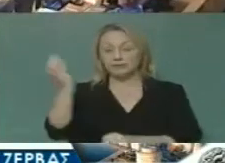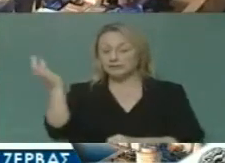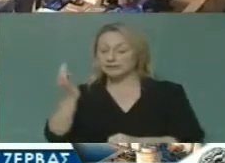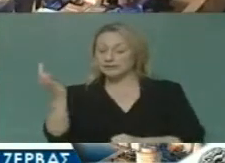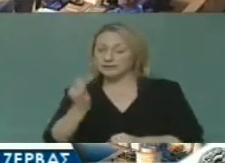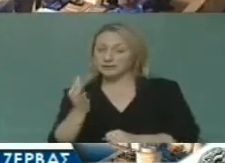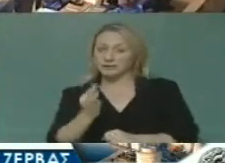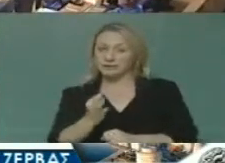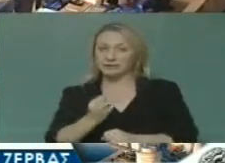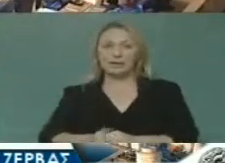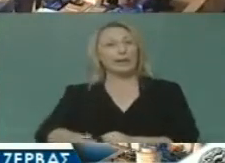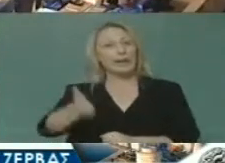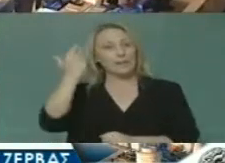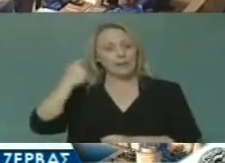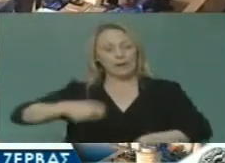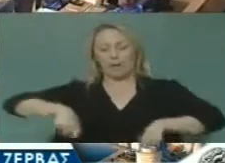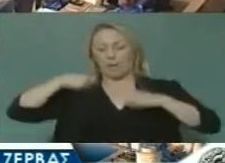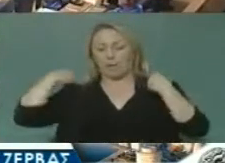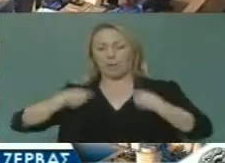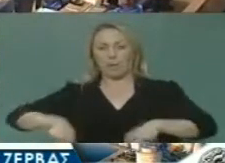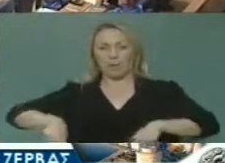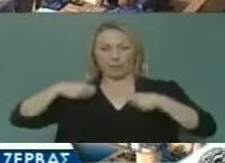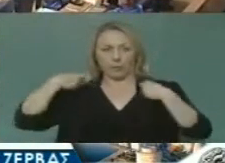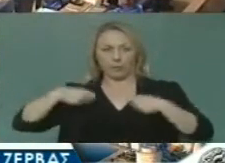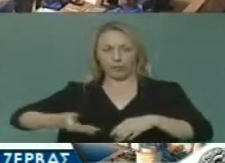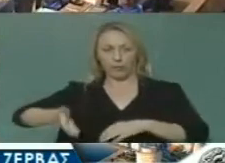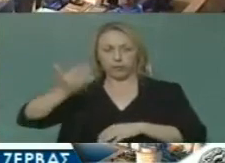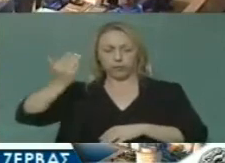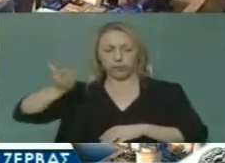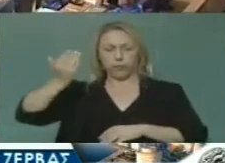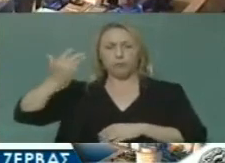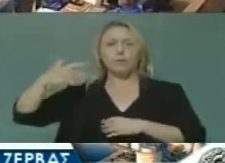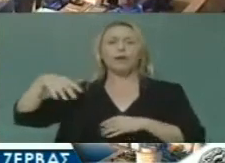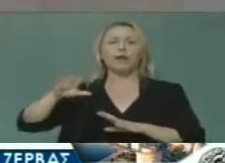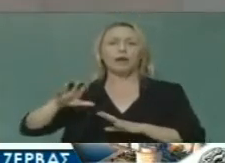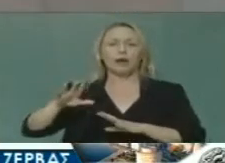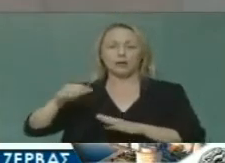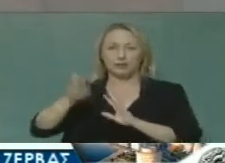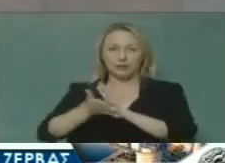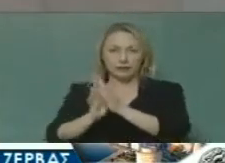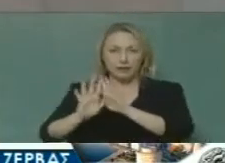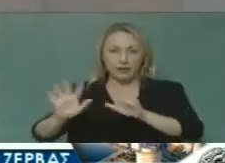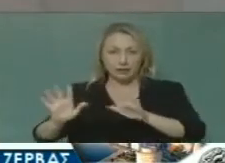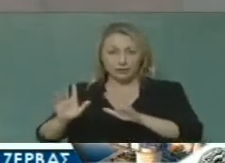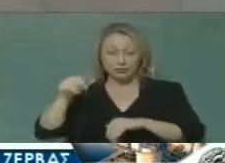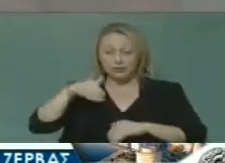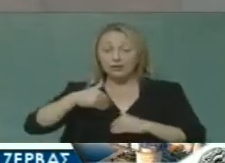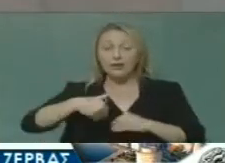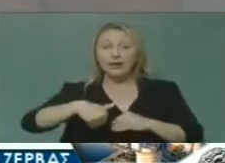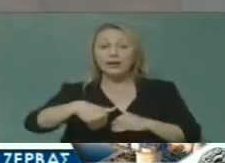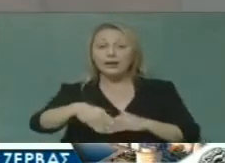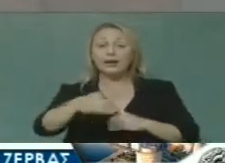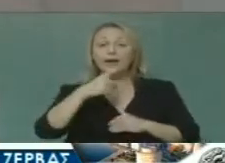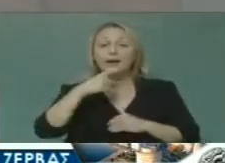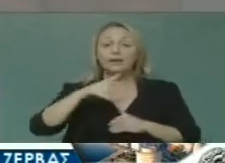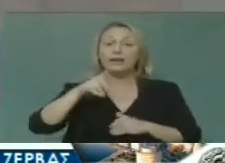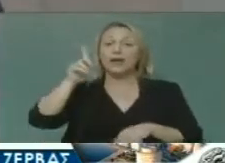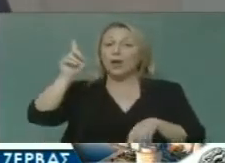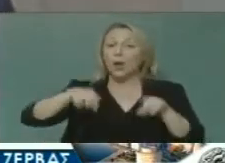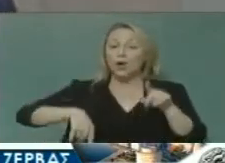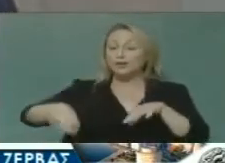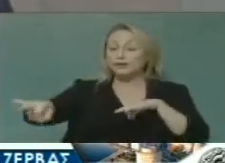καιρός των παχιών αγελάδων έχει παρέλθει εδώ και χρόνια. Το μέλλον το προδιαγράφουν όσοι θέλουν